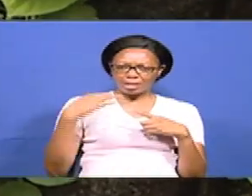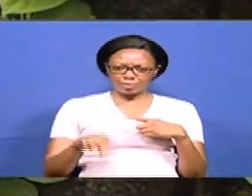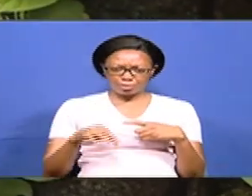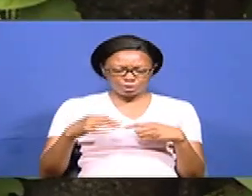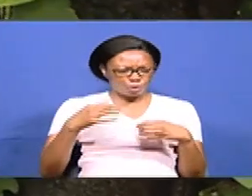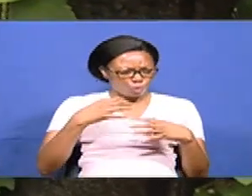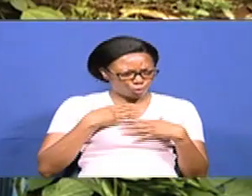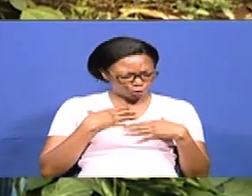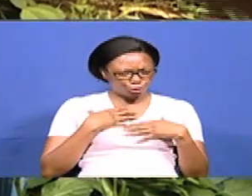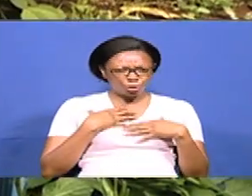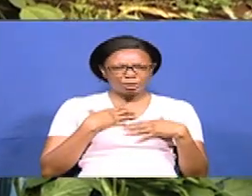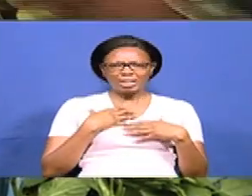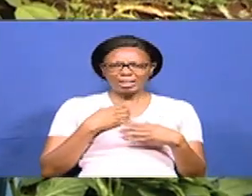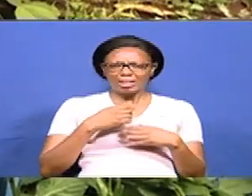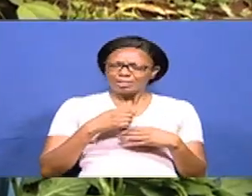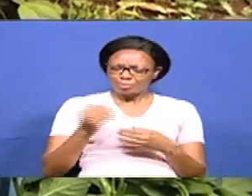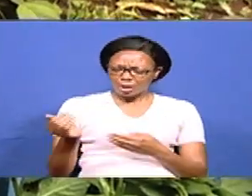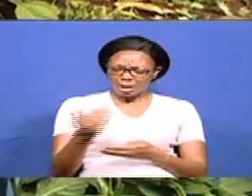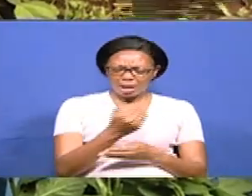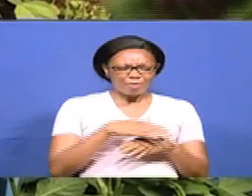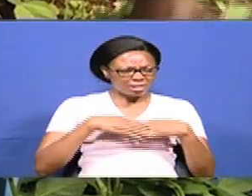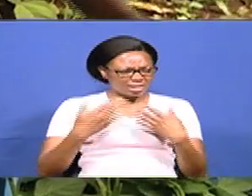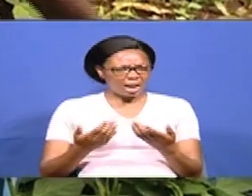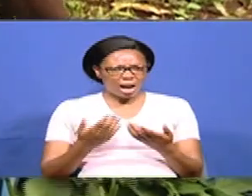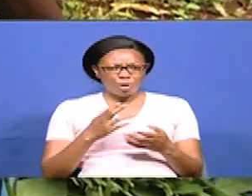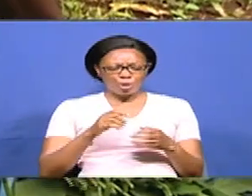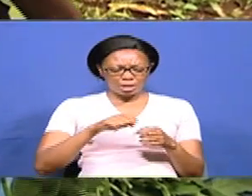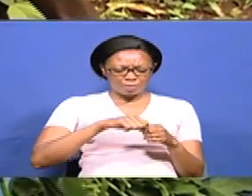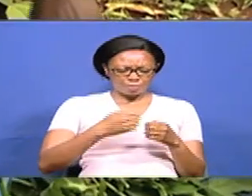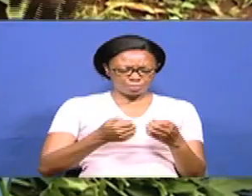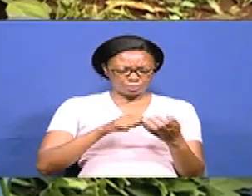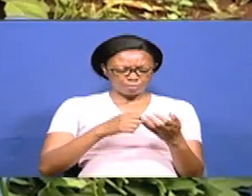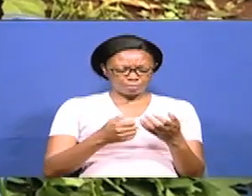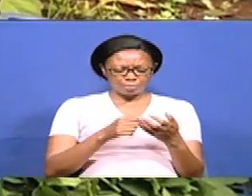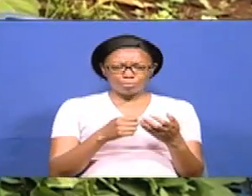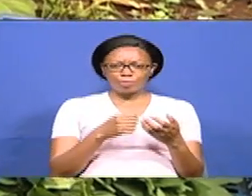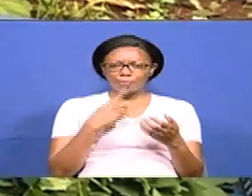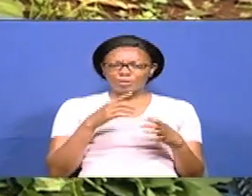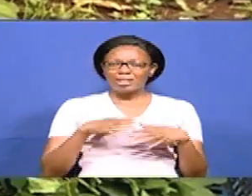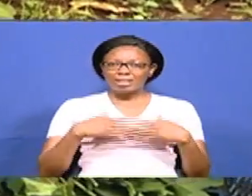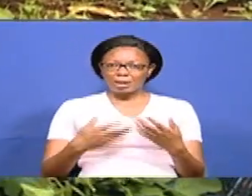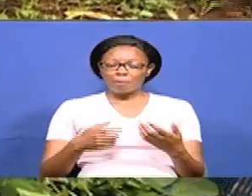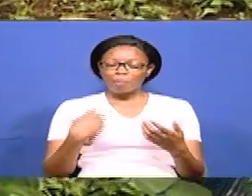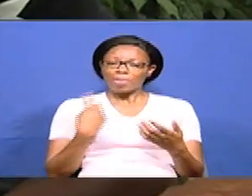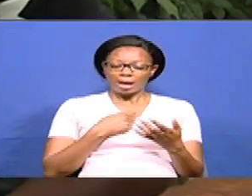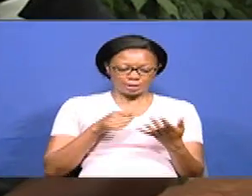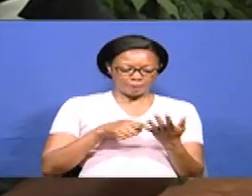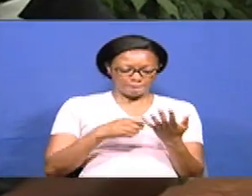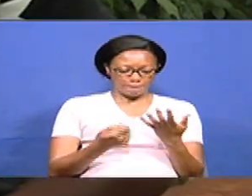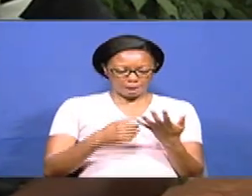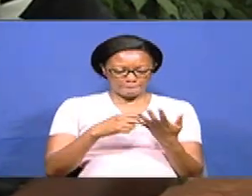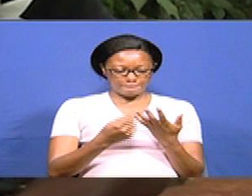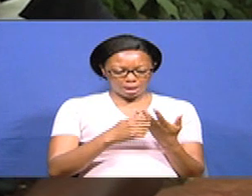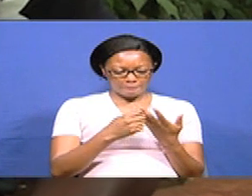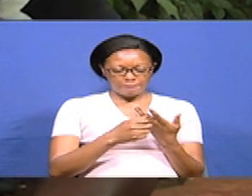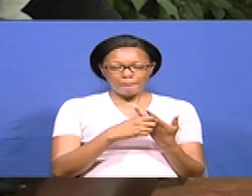ajabu vile walikuwa wanatua jani moja. Sababu yao kuu ilikuwa hii. Jani moja moja tunatua kwa